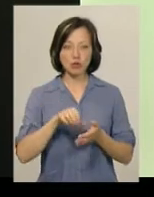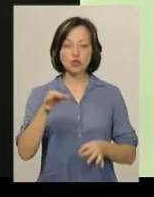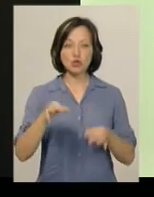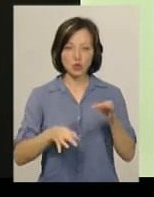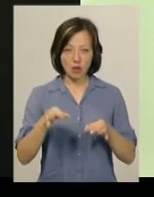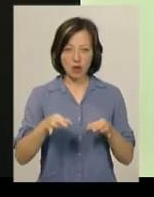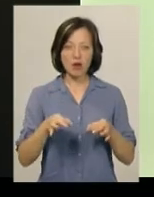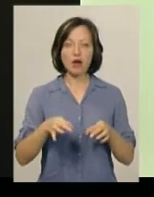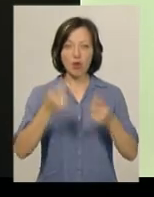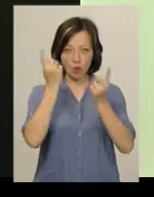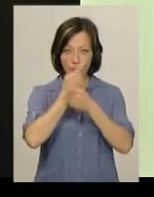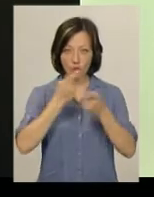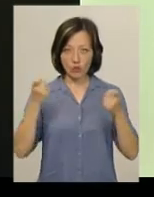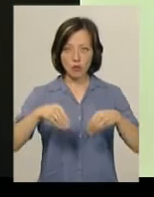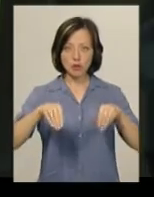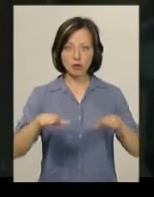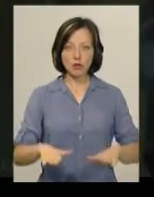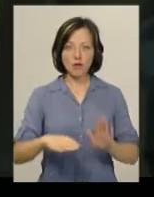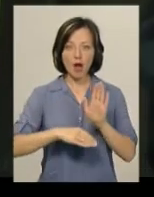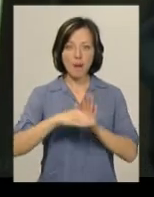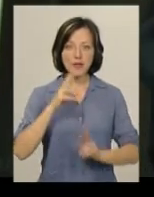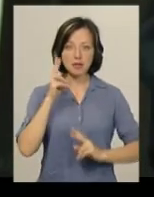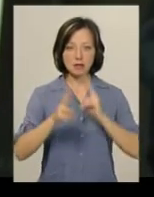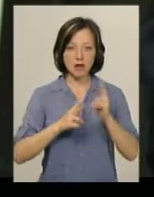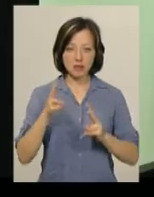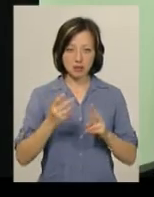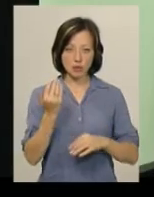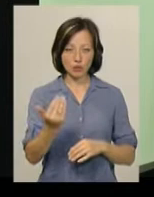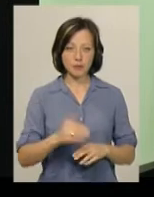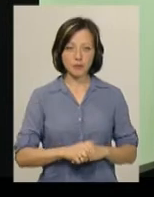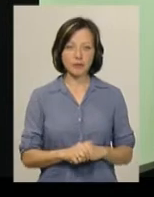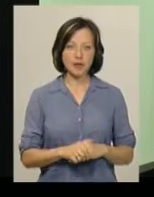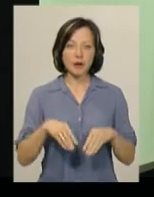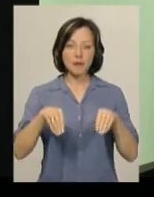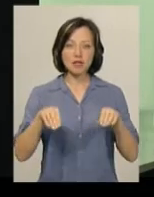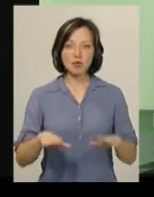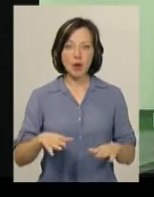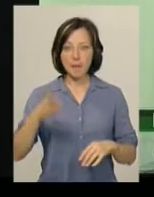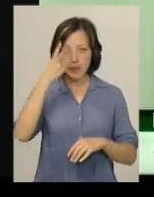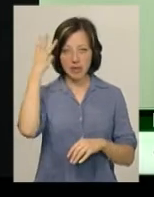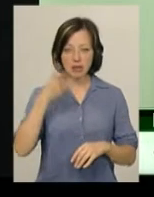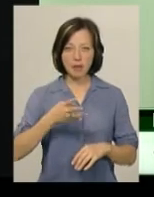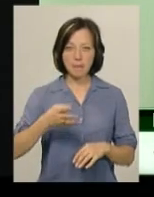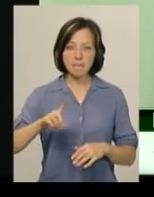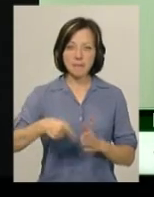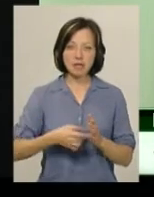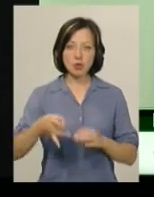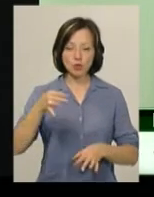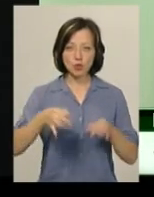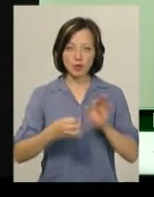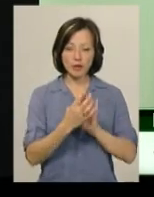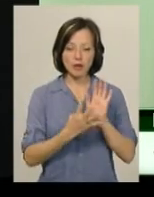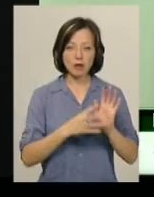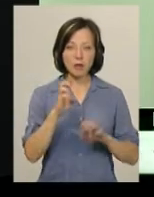суддя Інна Вітюк оголошує постанову в апеляційній скарзі чиновника. Постанову Хмельницького міськрайонного суду від 19